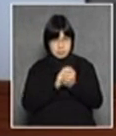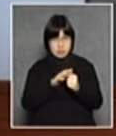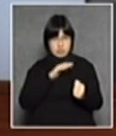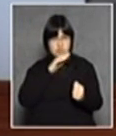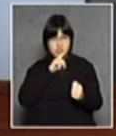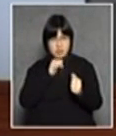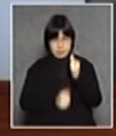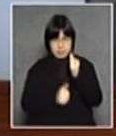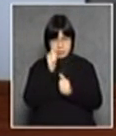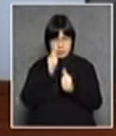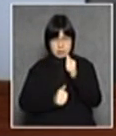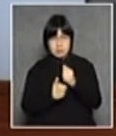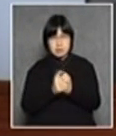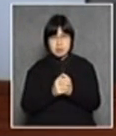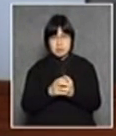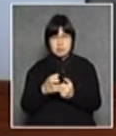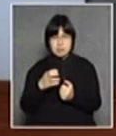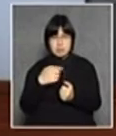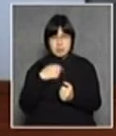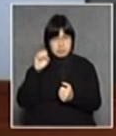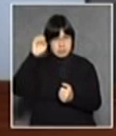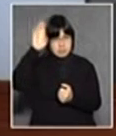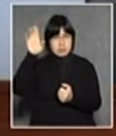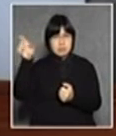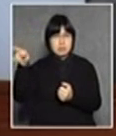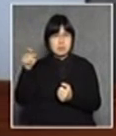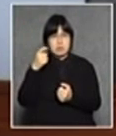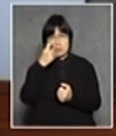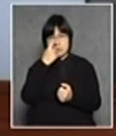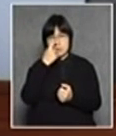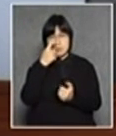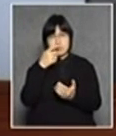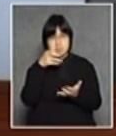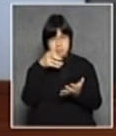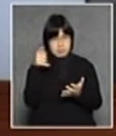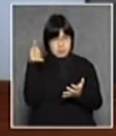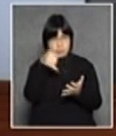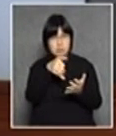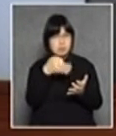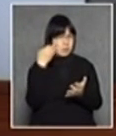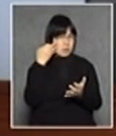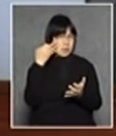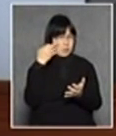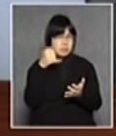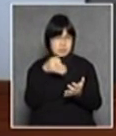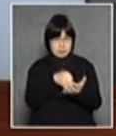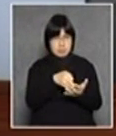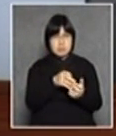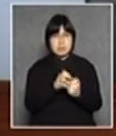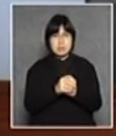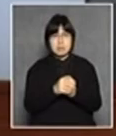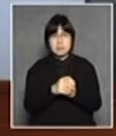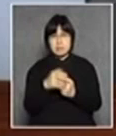大賽我就會請個動議就是叫楊振英出席這個嘉賓主席